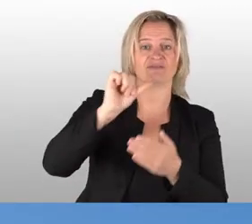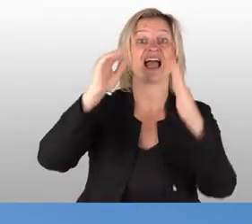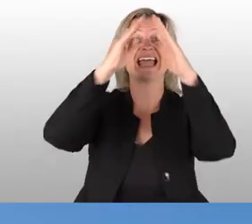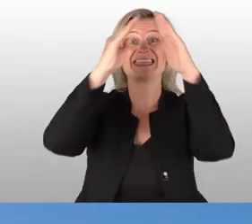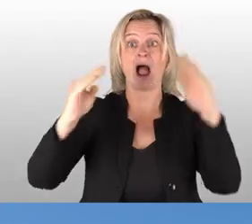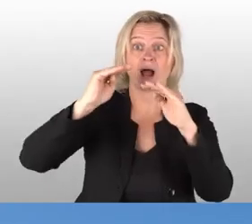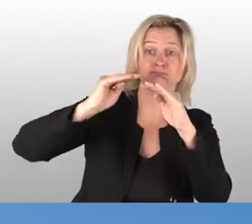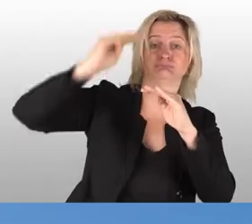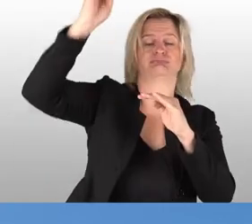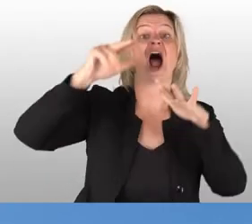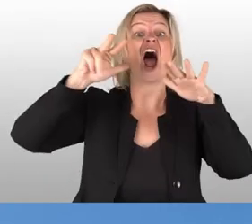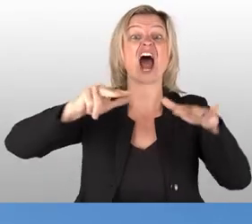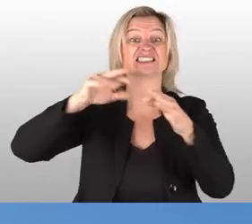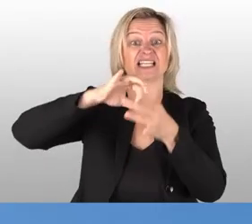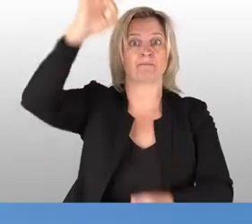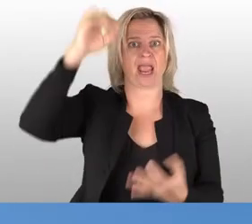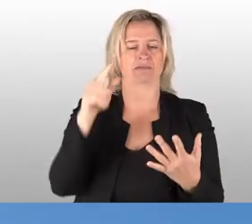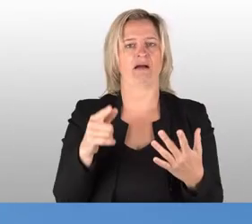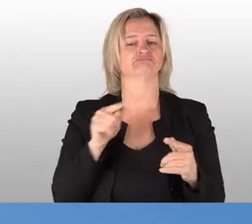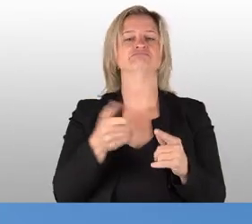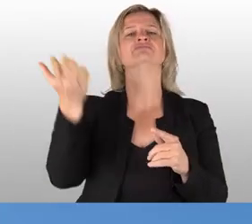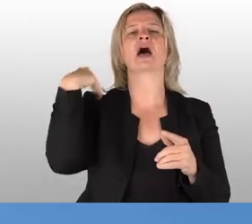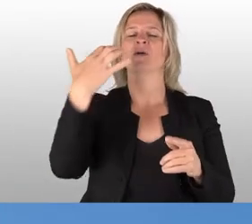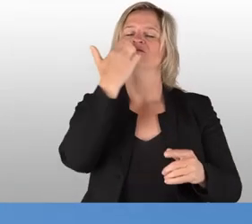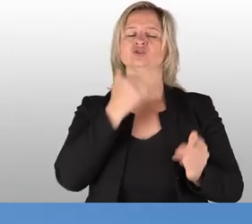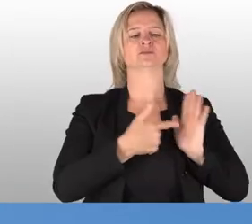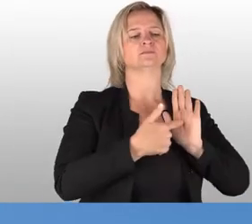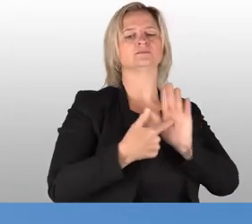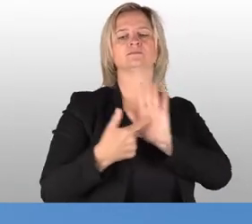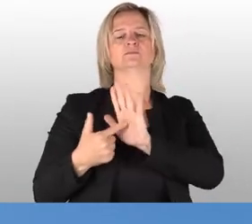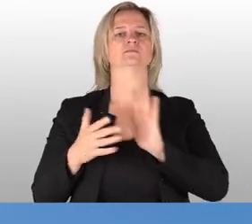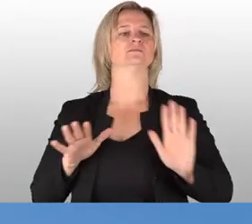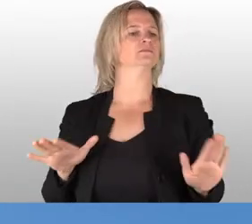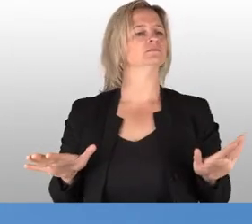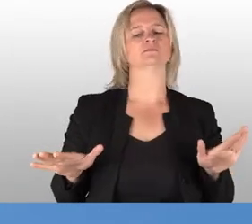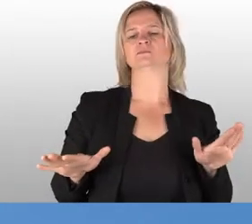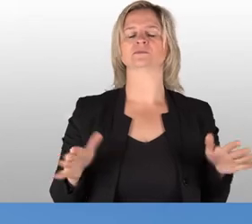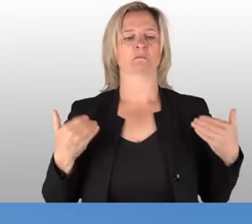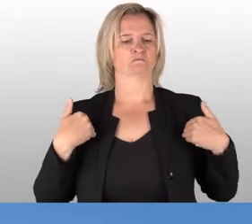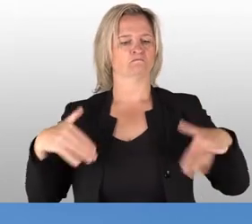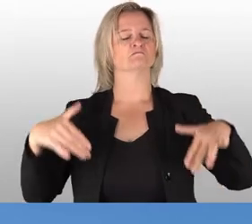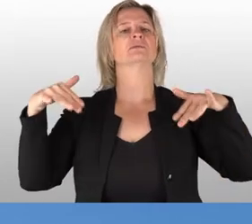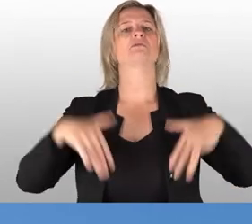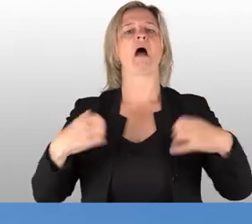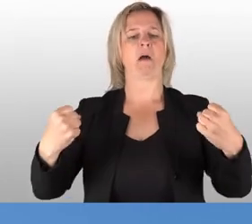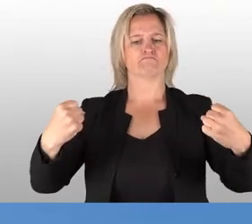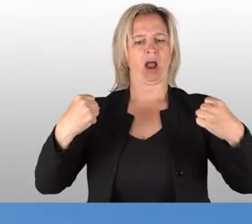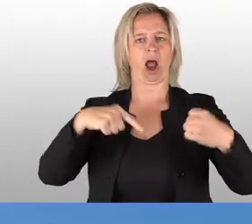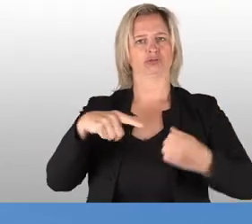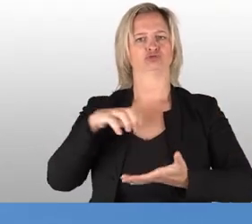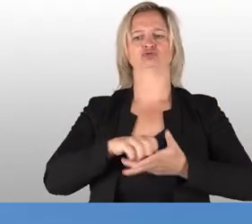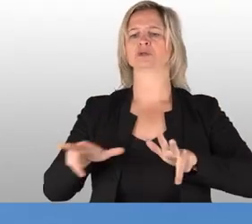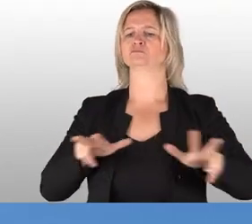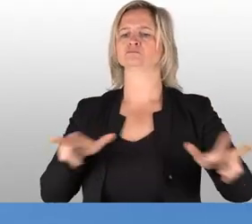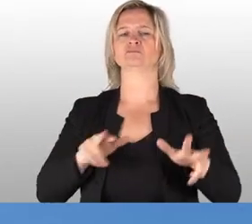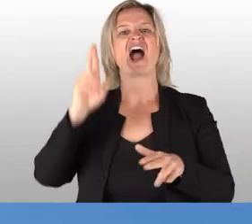stolze 18 Meter hoch. Das hatte etwas mit, ja, Repräsentationsgründen zu tun. Man wollte ja gern zeigen, wer die Macht hat in der